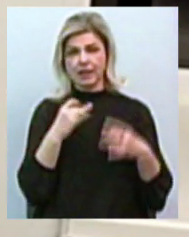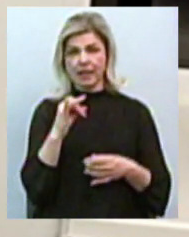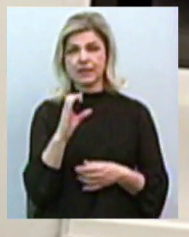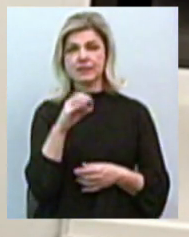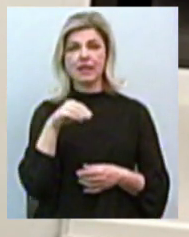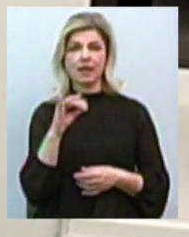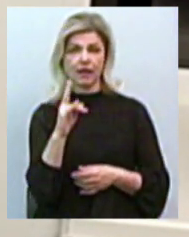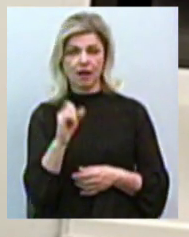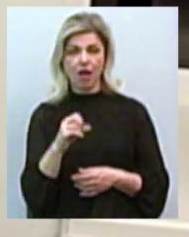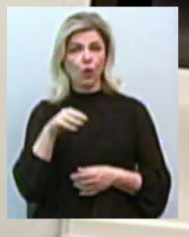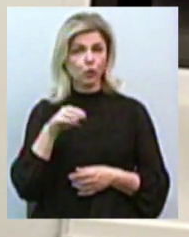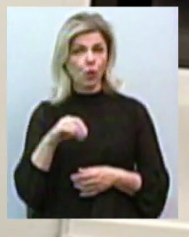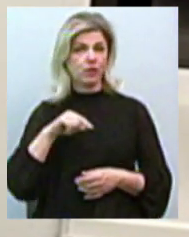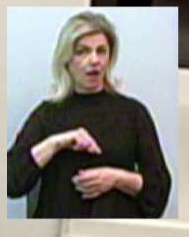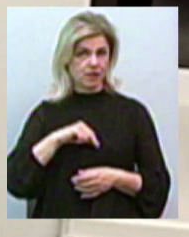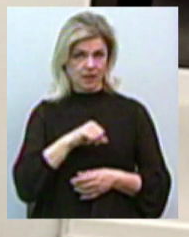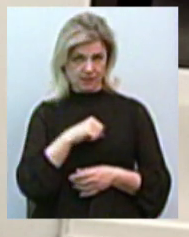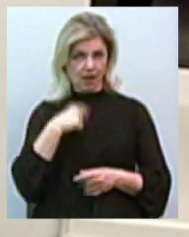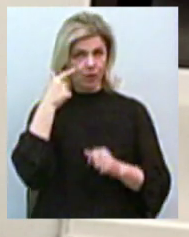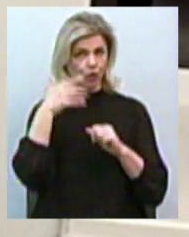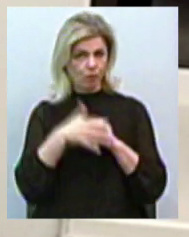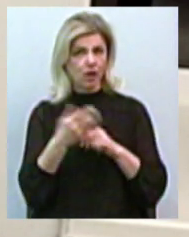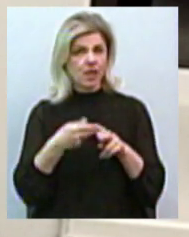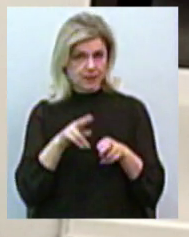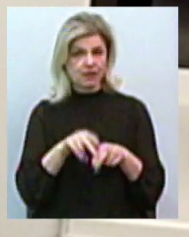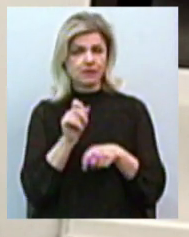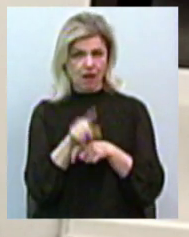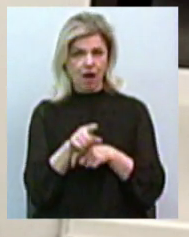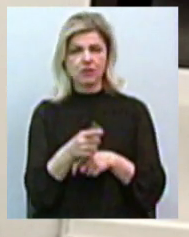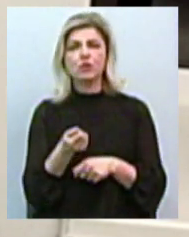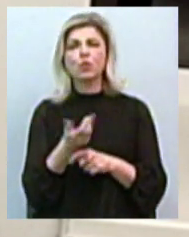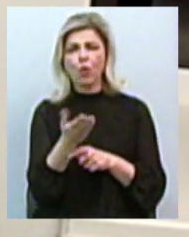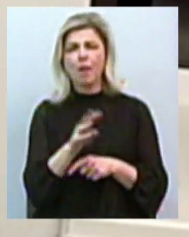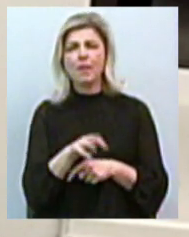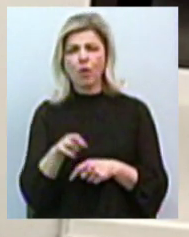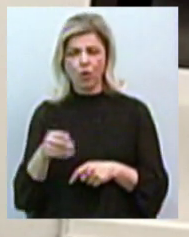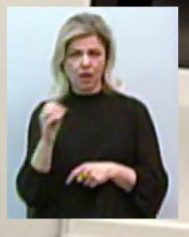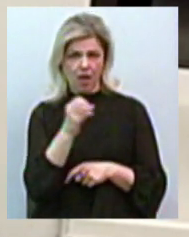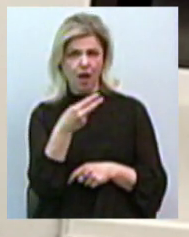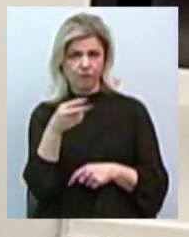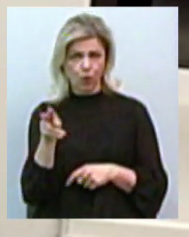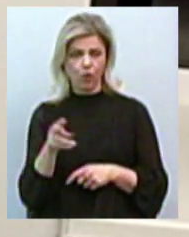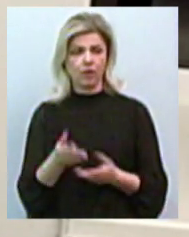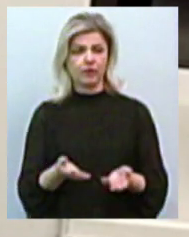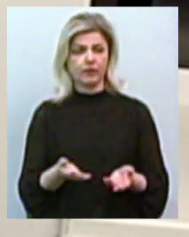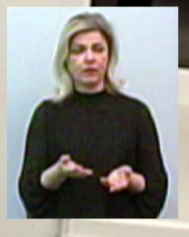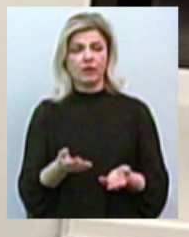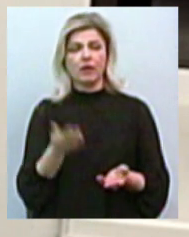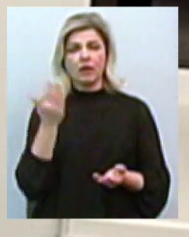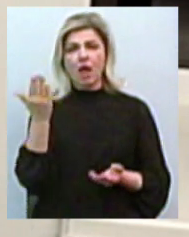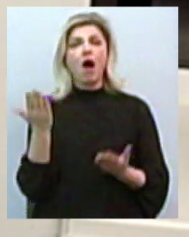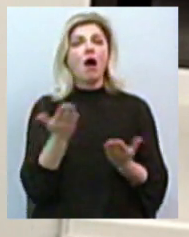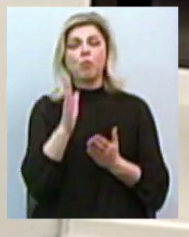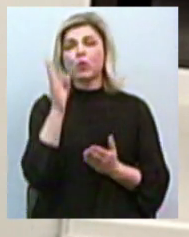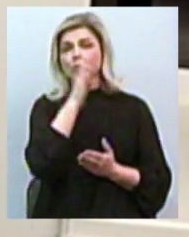самі розумієте. Це ж заказ, це кілька мільйонів євро. виставлення кредитиви, яка їх буде доля,